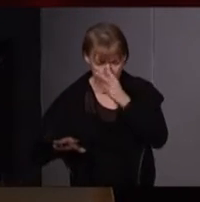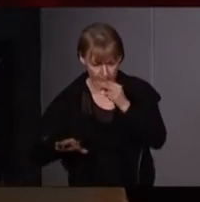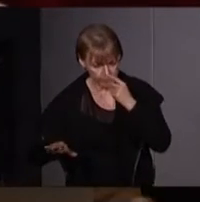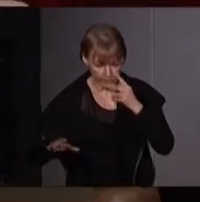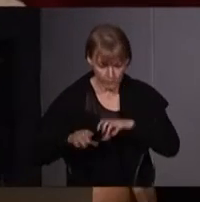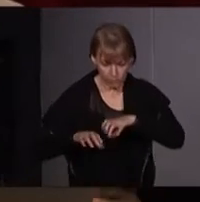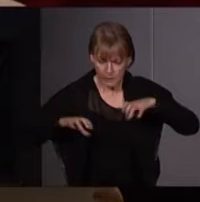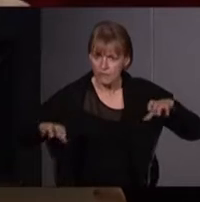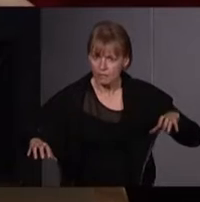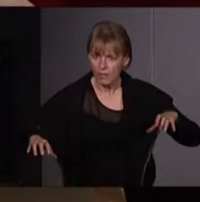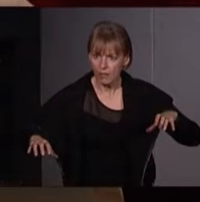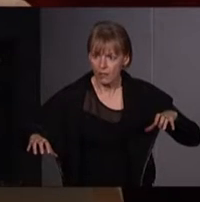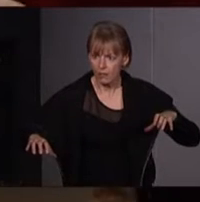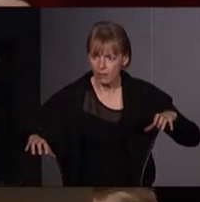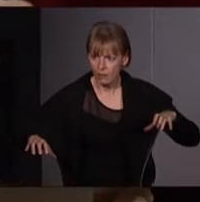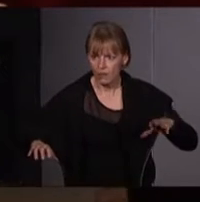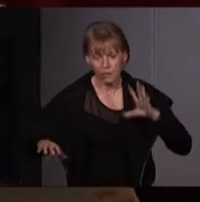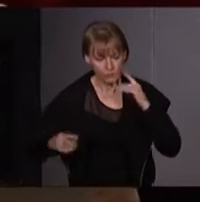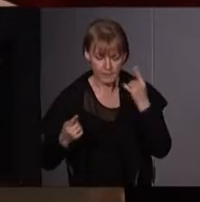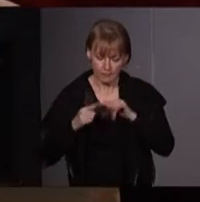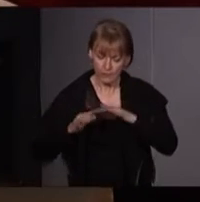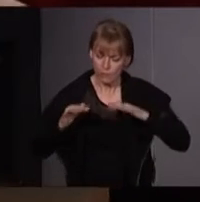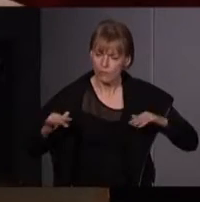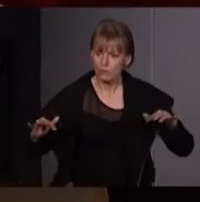mouvements dont parle la justice environnementale